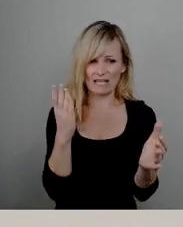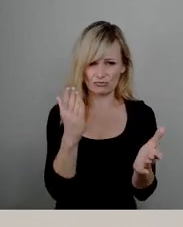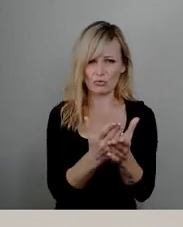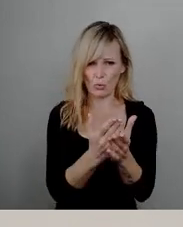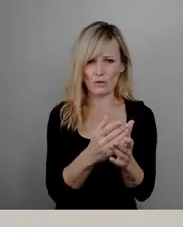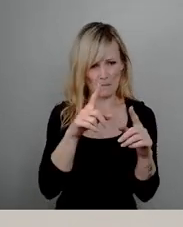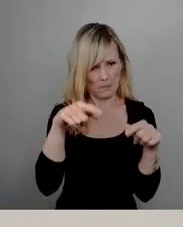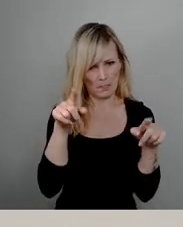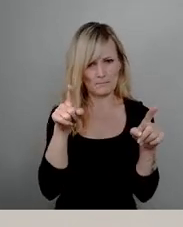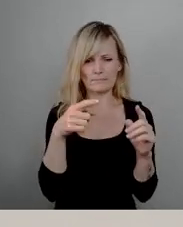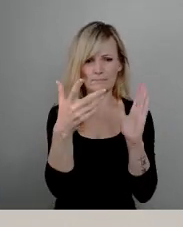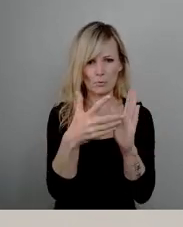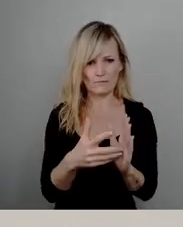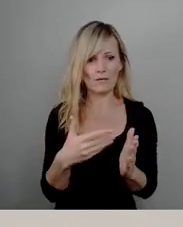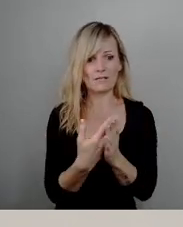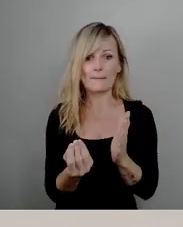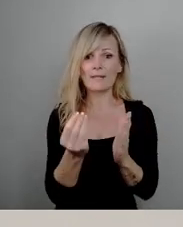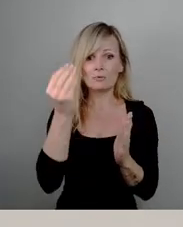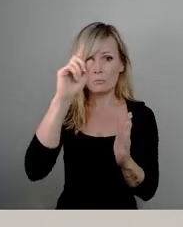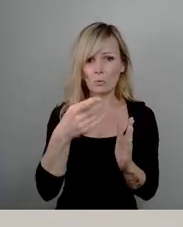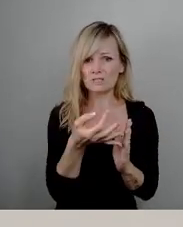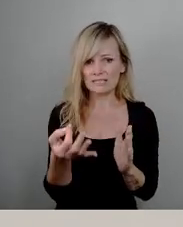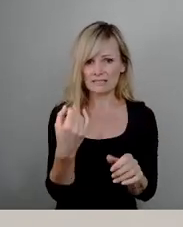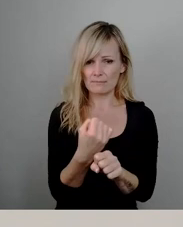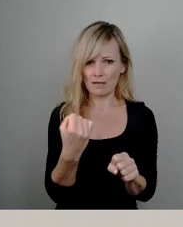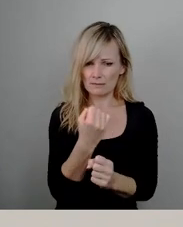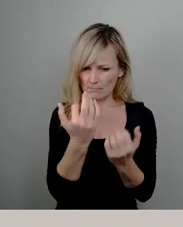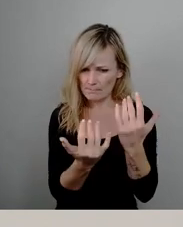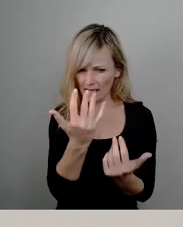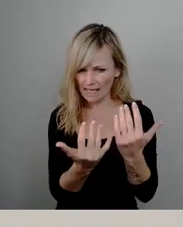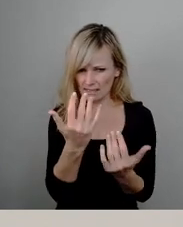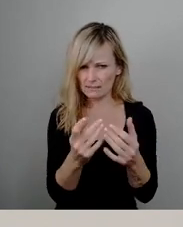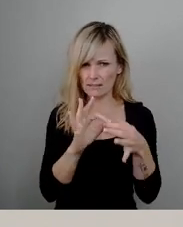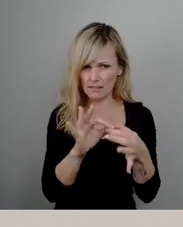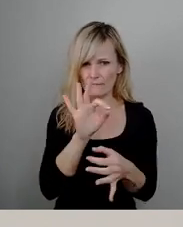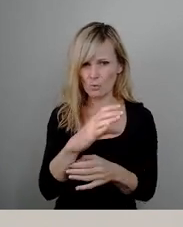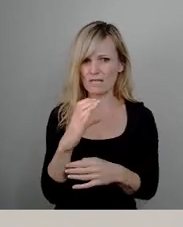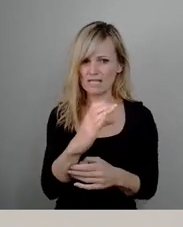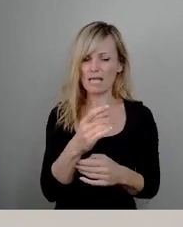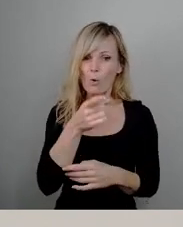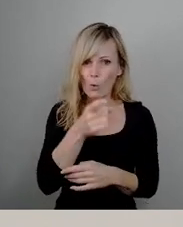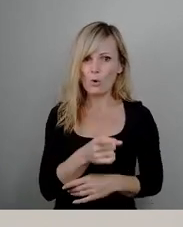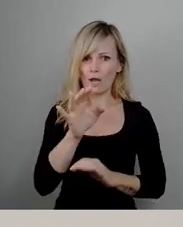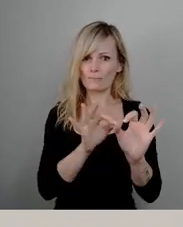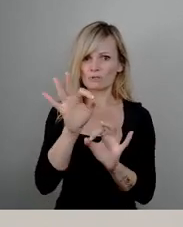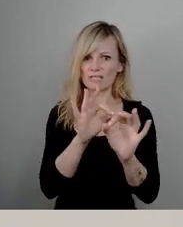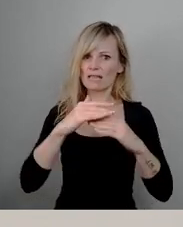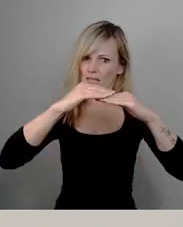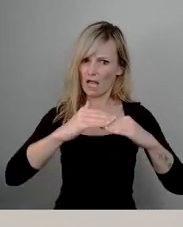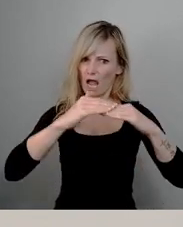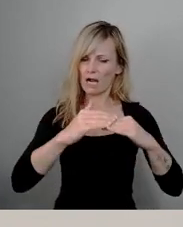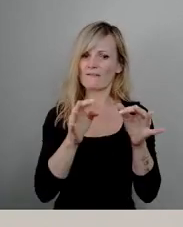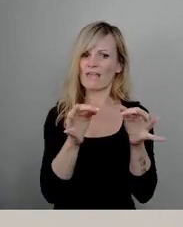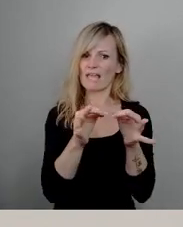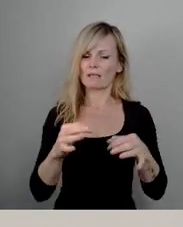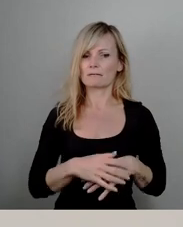waren. Die Auslastung der rechnerischen Tragfähigkeit für den Zug C der Corolla-Brücke lag bei 100%. Eine solche Auslastung